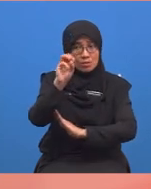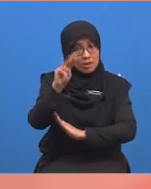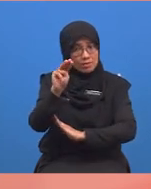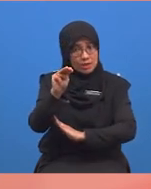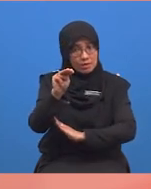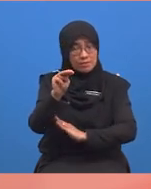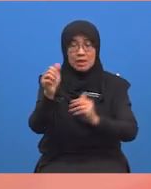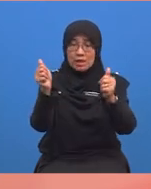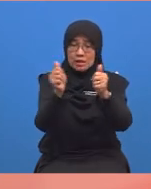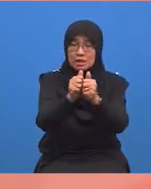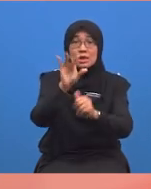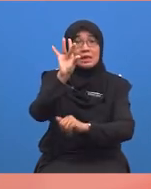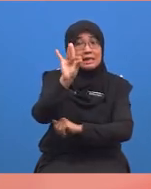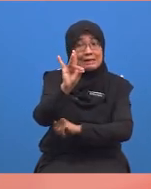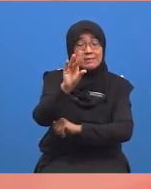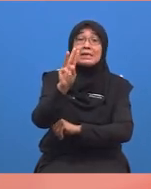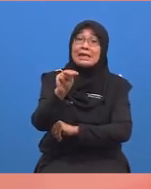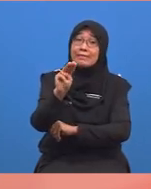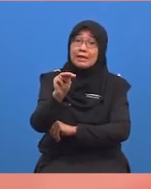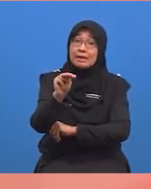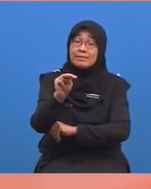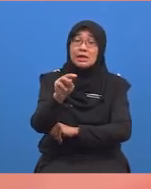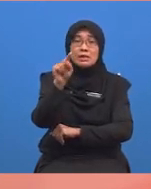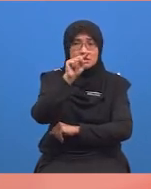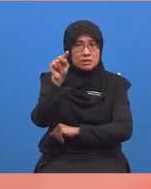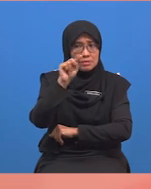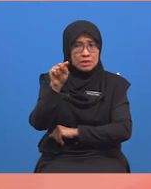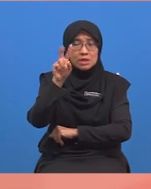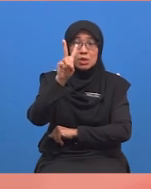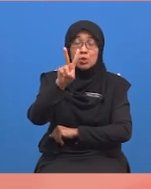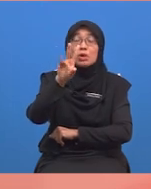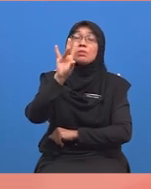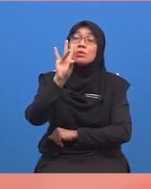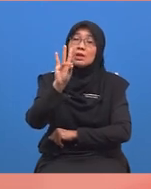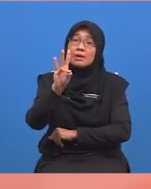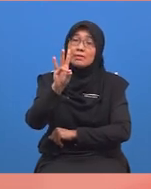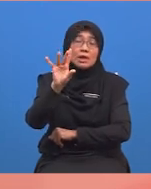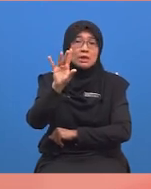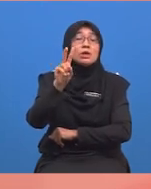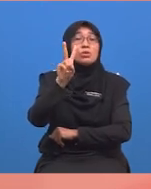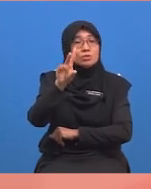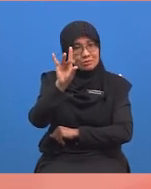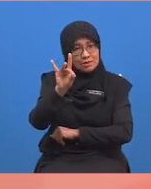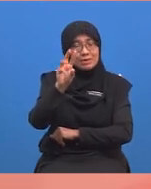dengan nilai lapan milimeter. Sama dengan dua puluh lapan milimeter.